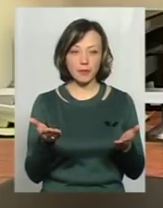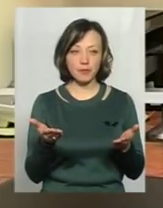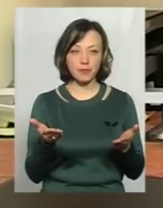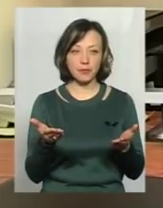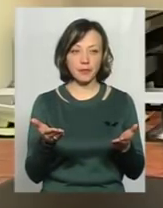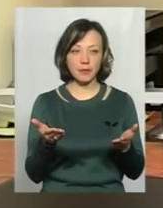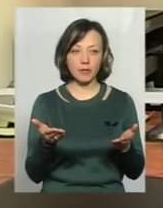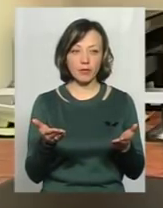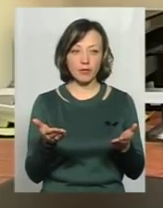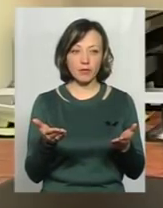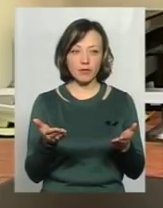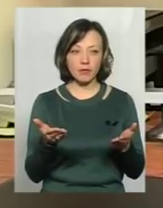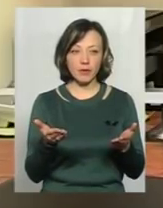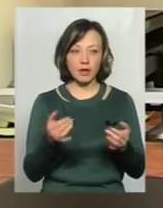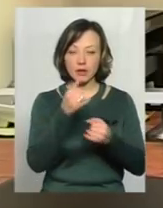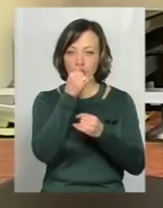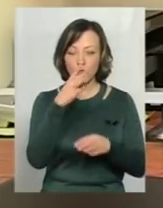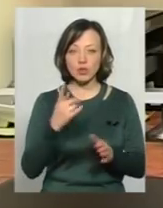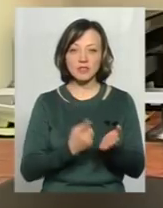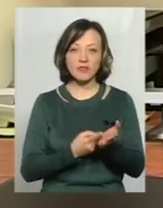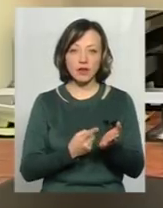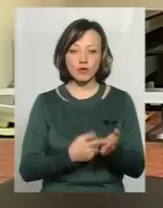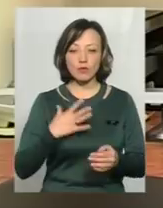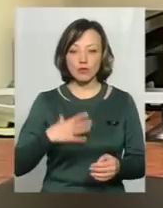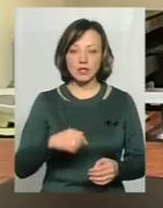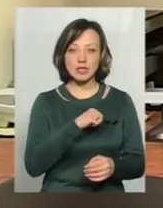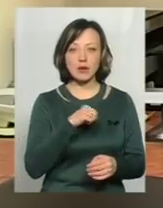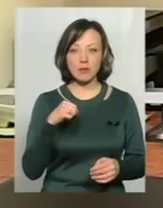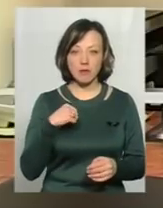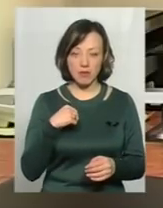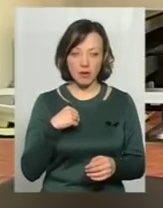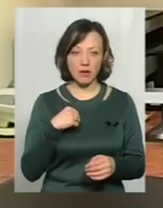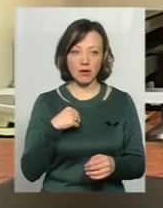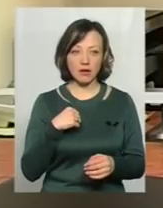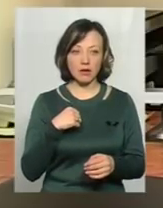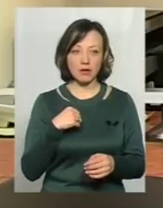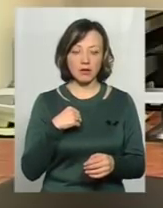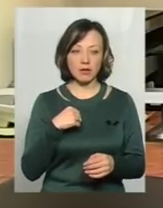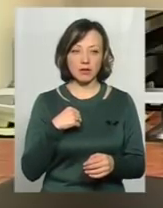транспортнізація під сіла в нього, вона не може стверджувати, що вона мусить сама доводити в